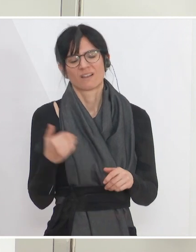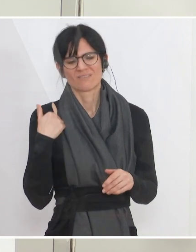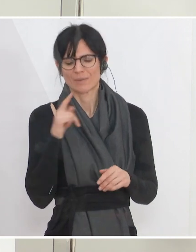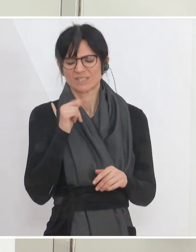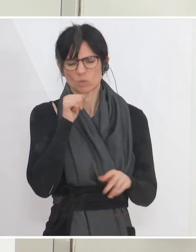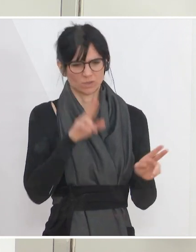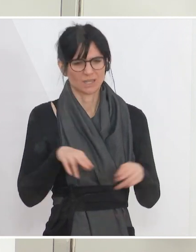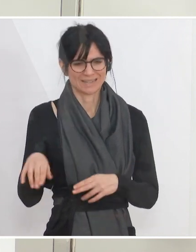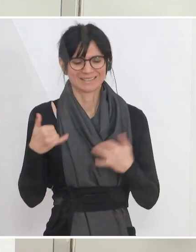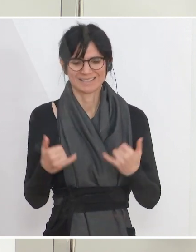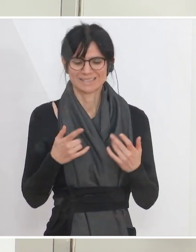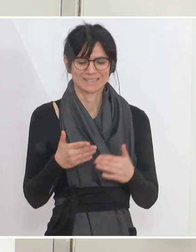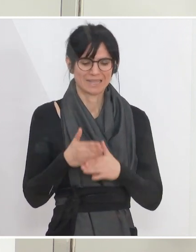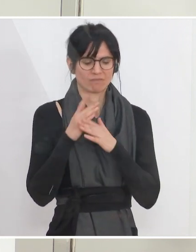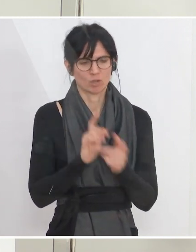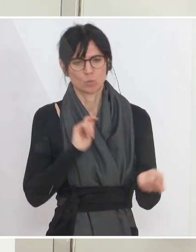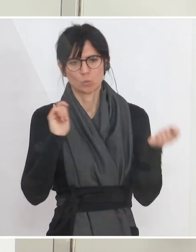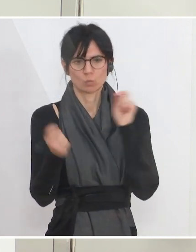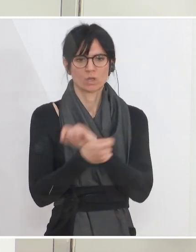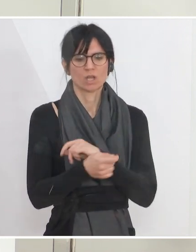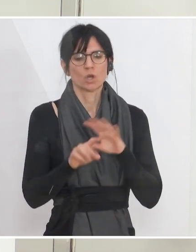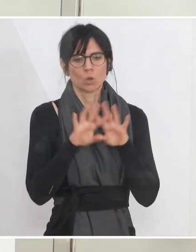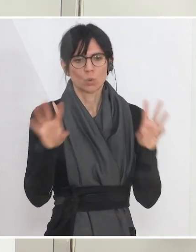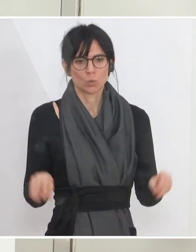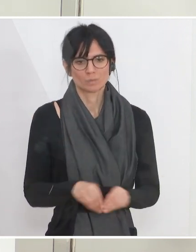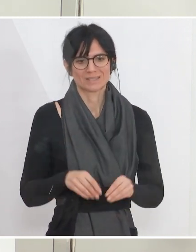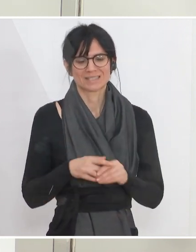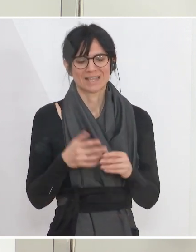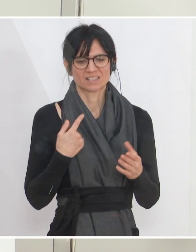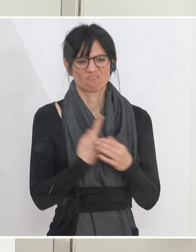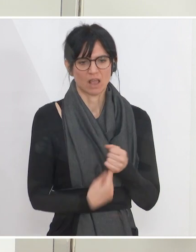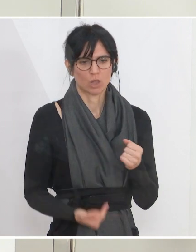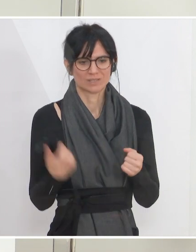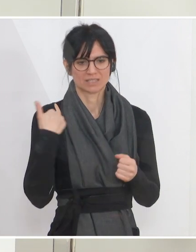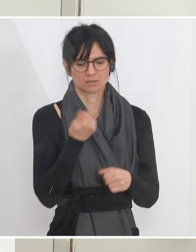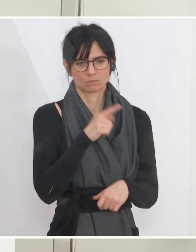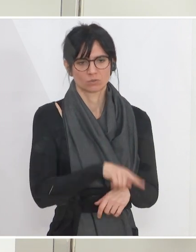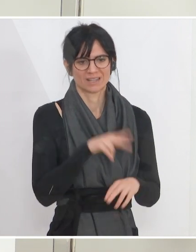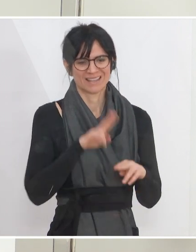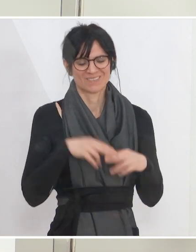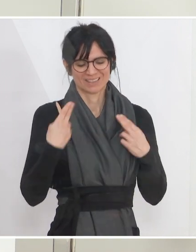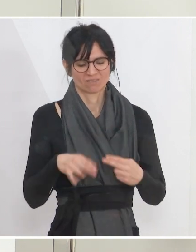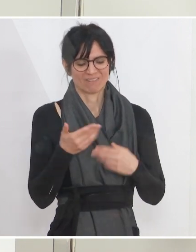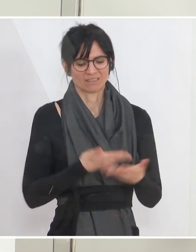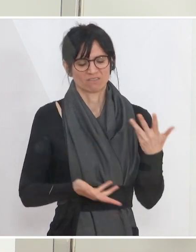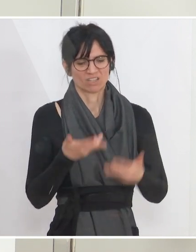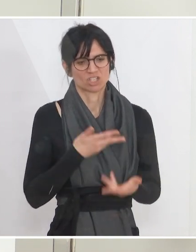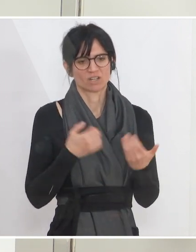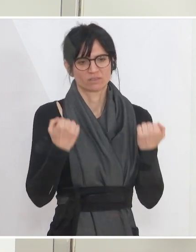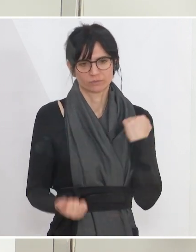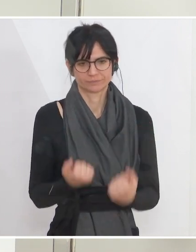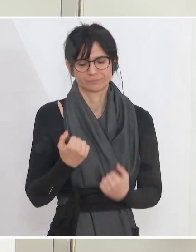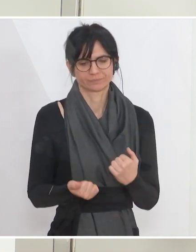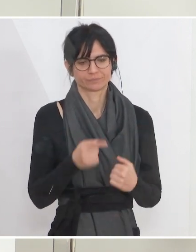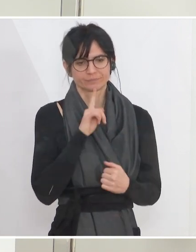alle Hilfen umgestellt haben auf den Umsatzentgang des Vormonates. Das heißt, wenn es weiterhin eine schwierige wirtschaftliche Situation gibt, wo